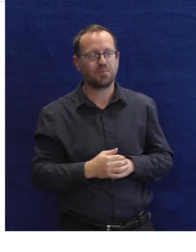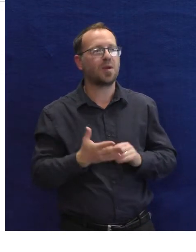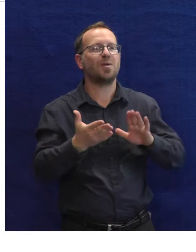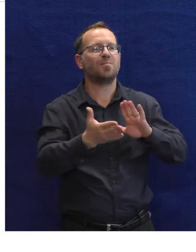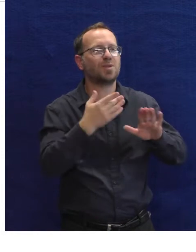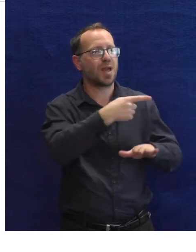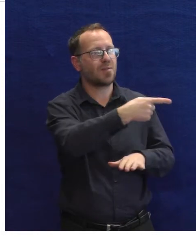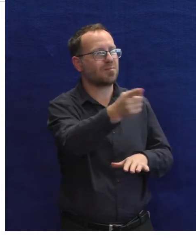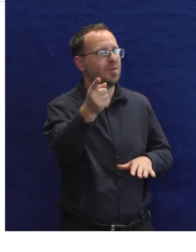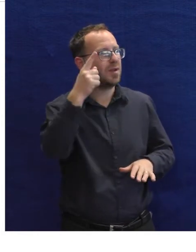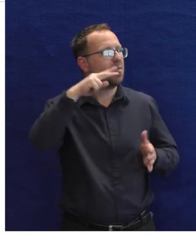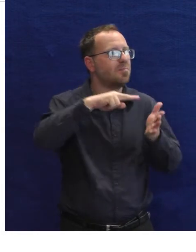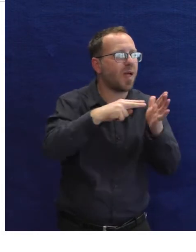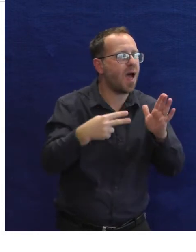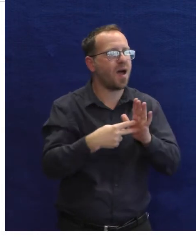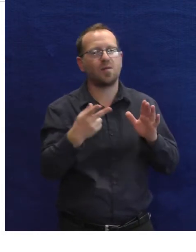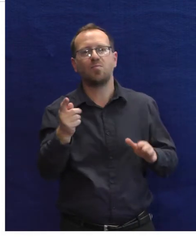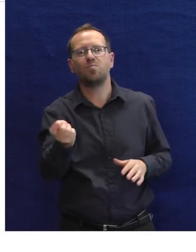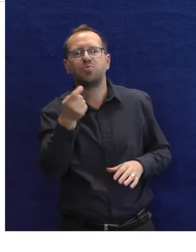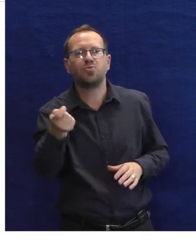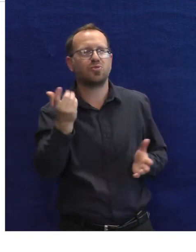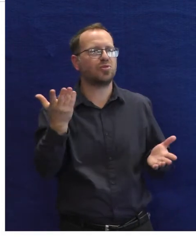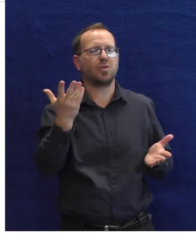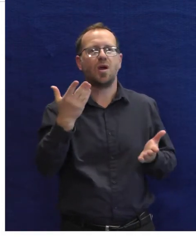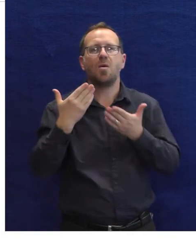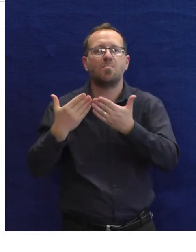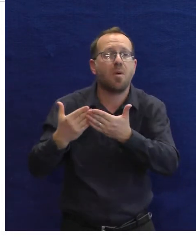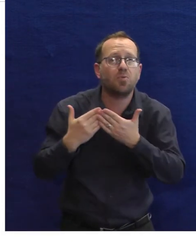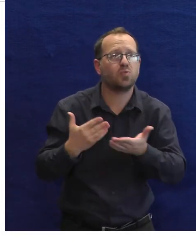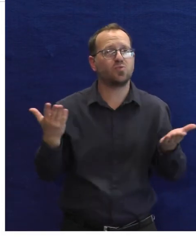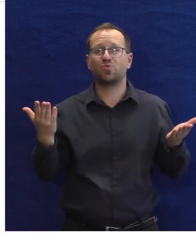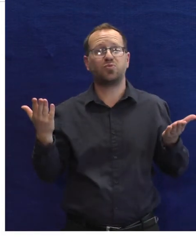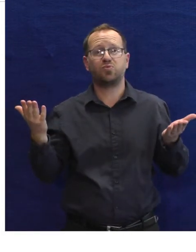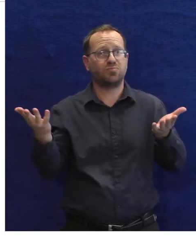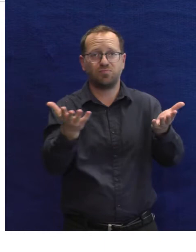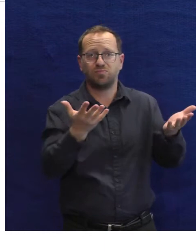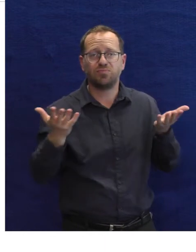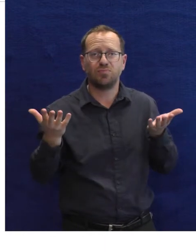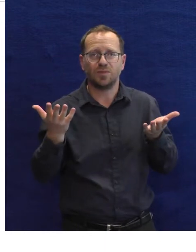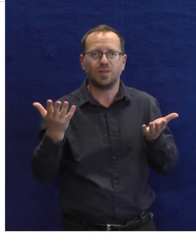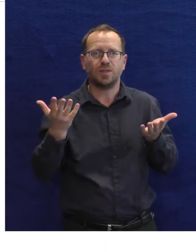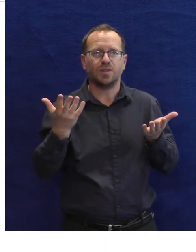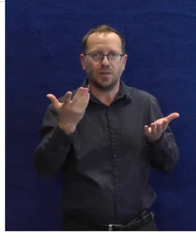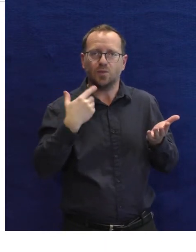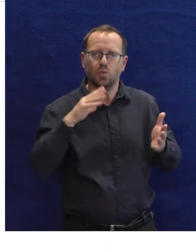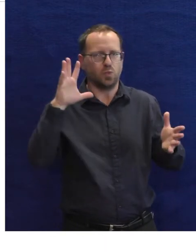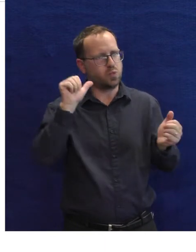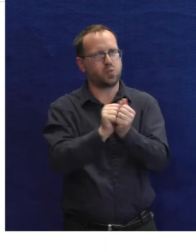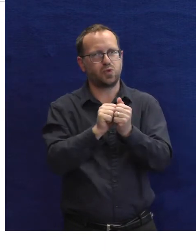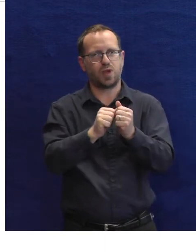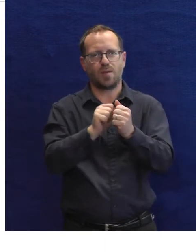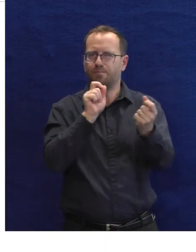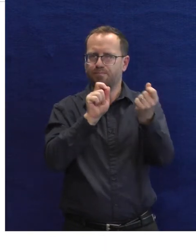pokud máte v plánu třeba si půjčit od nás nějakou pomůcku, tak